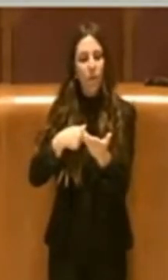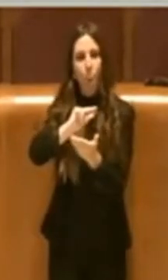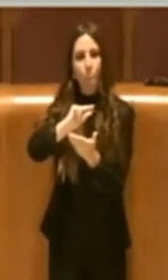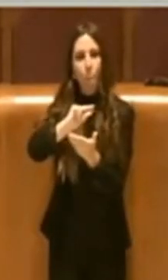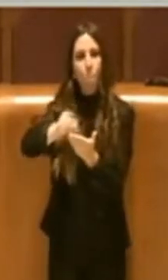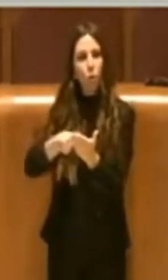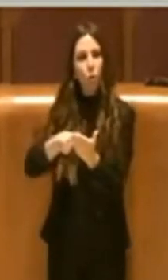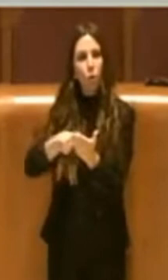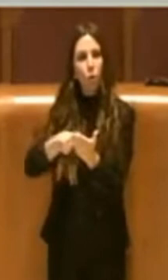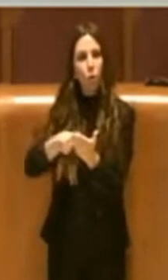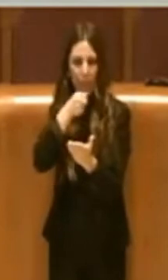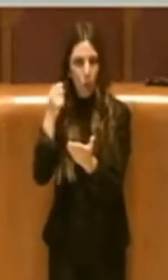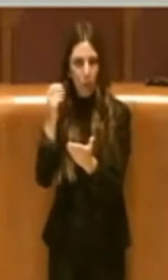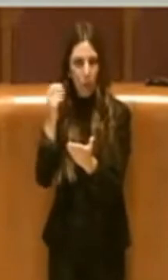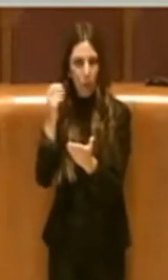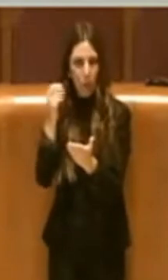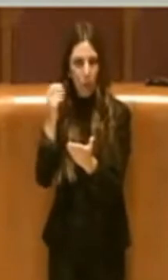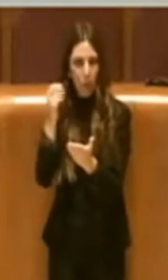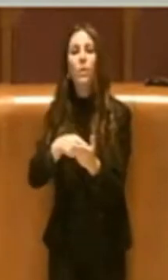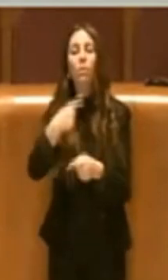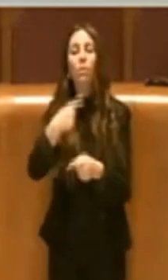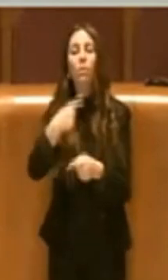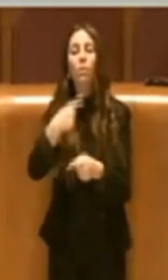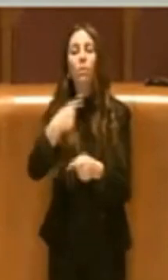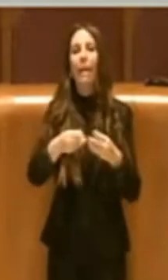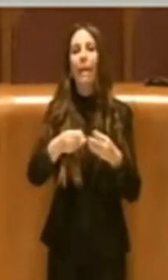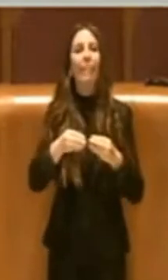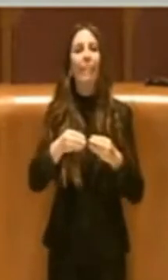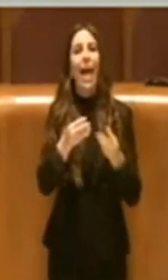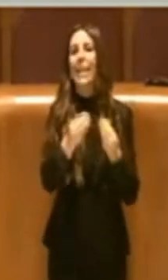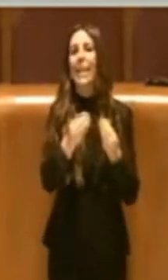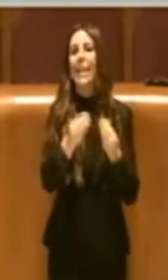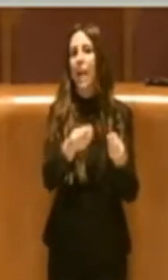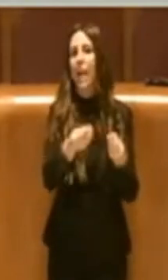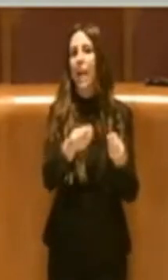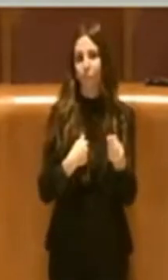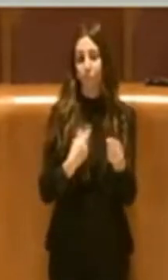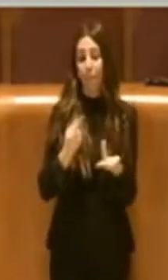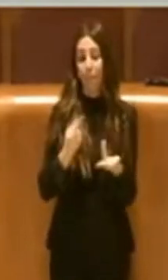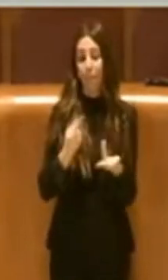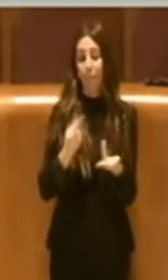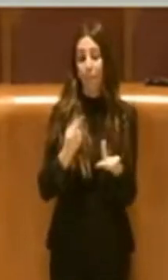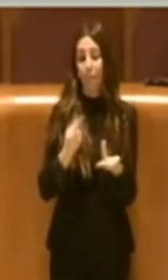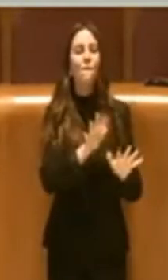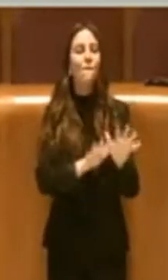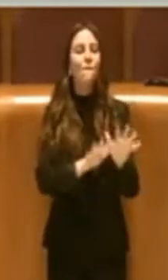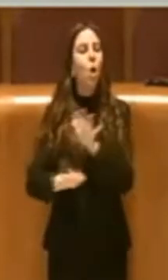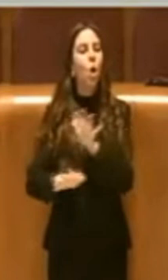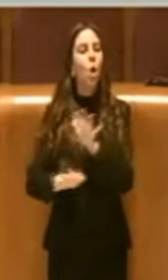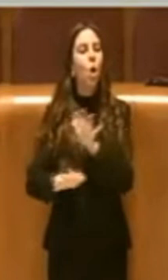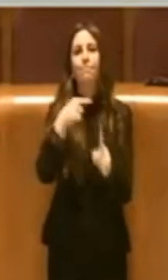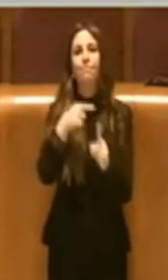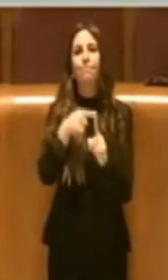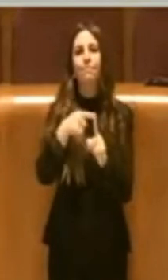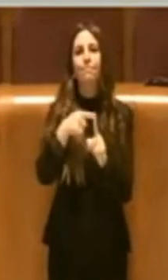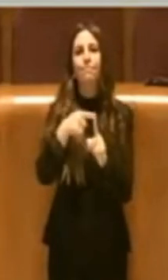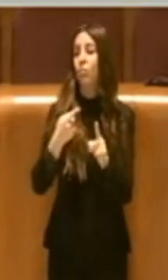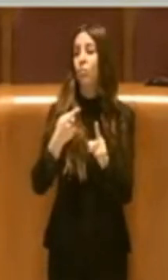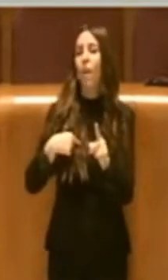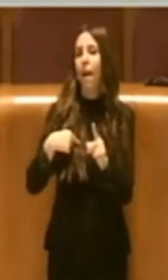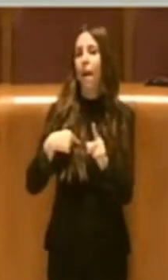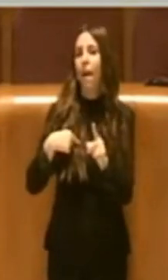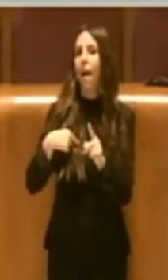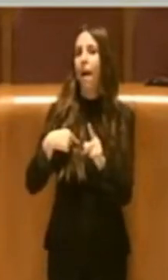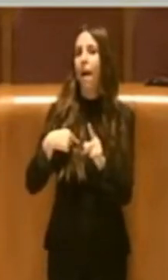già garantita. Ma andiamo oltre ovviamente la notizia positiva che viene da gli incontri e le attività che